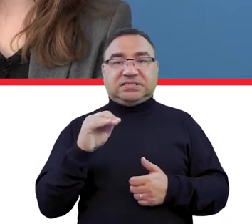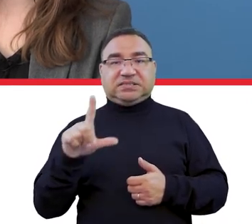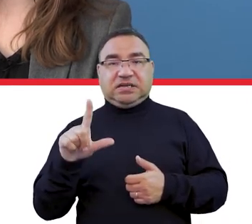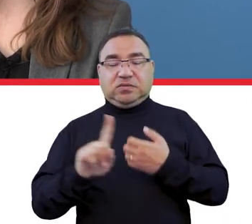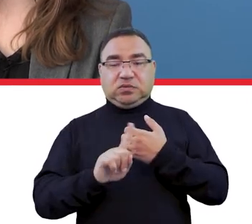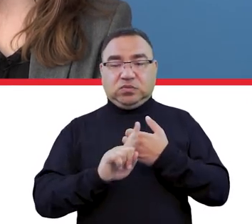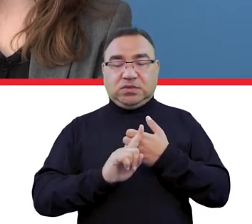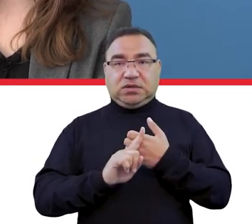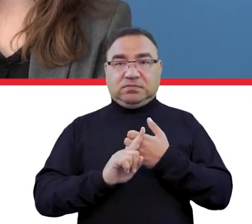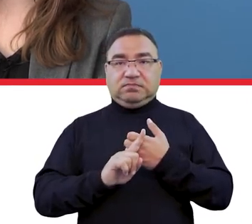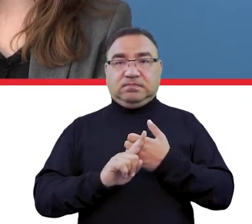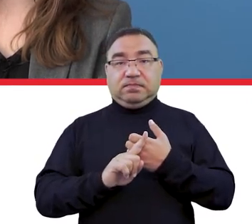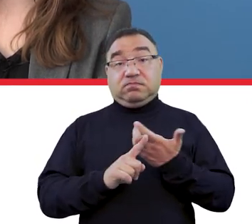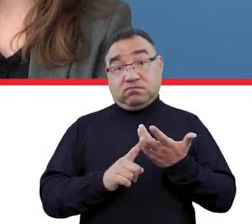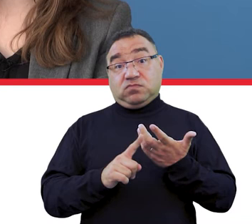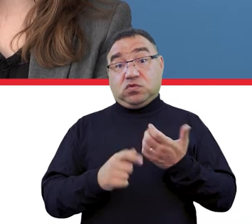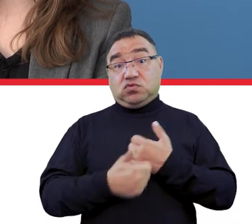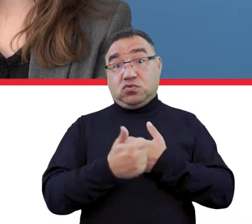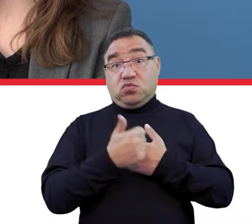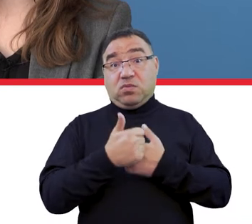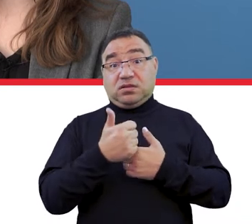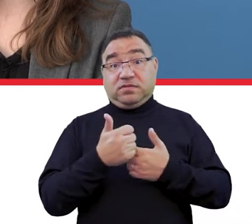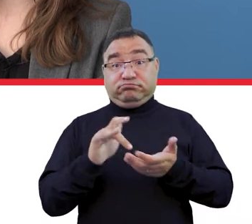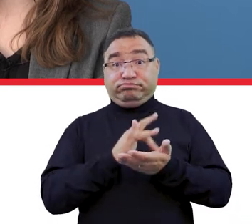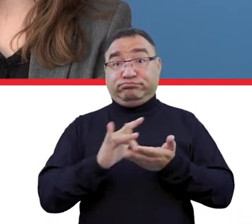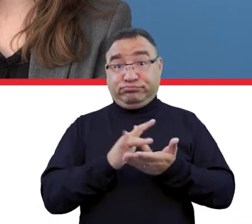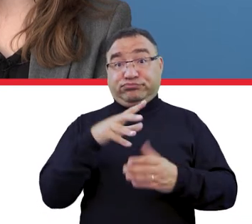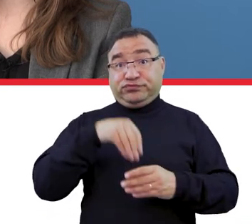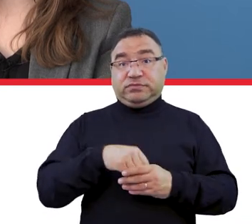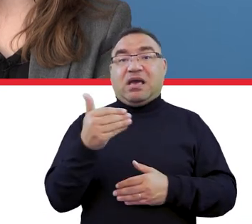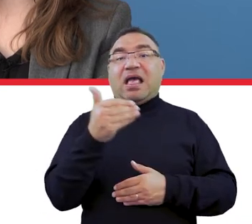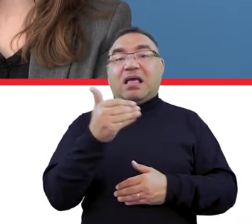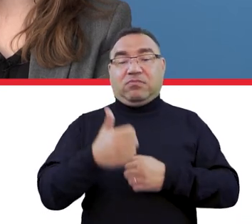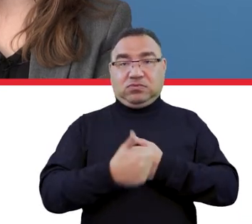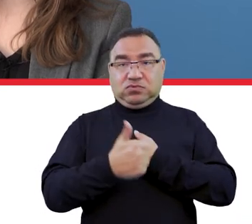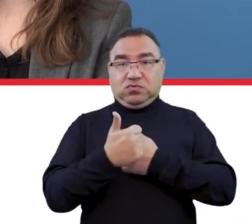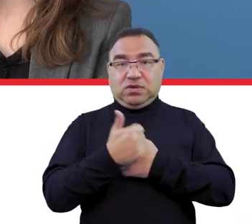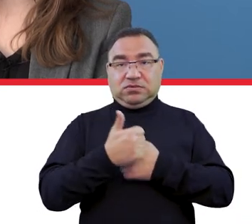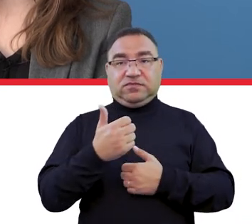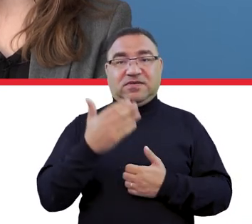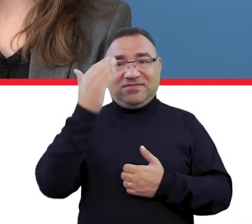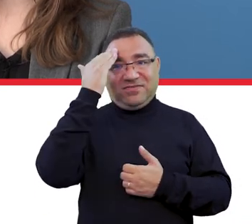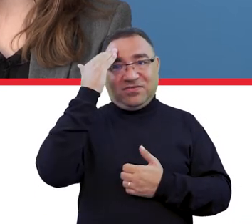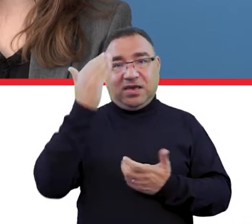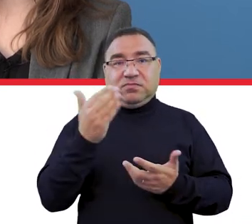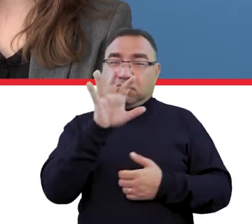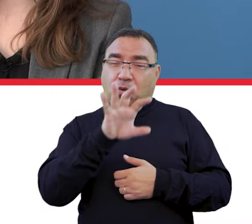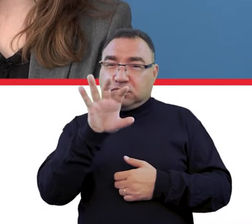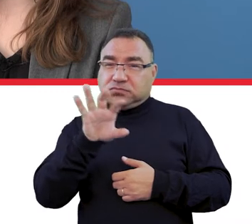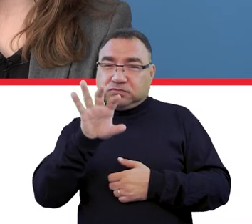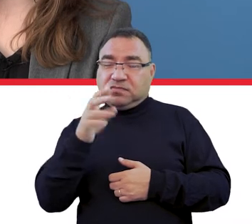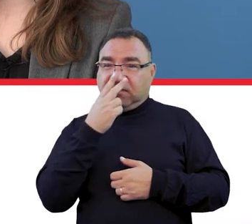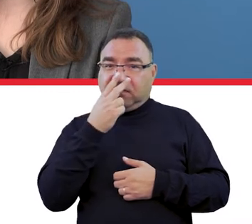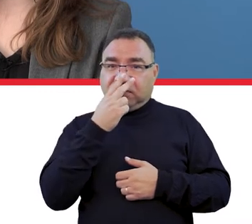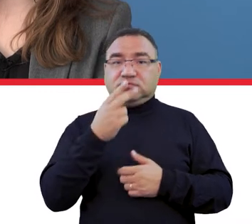I to jest też jeden z takich dokumentów, który jest w tym pakiecie M-dokumentów. Wiemy, czy obserwujemy